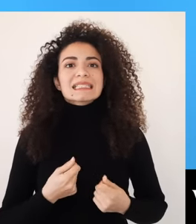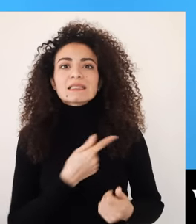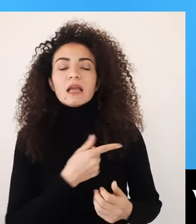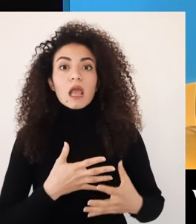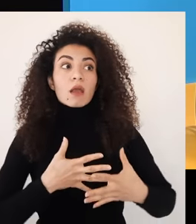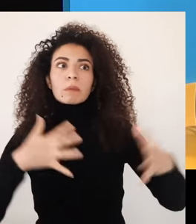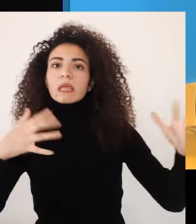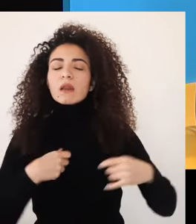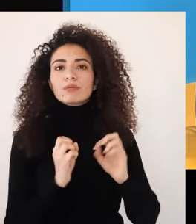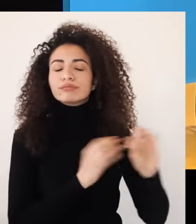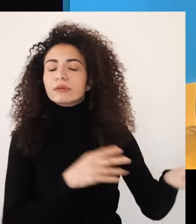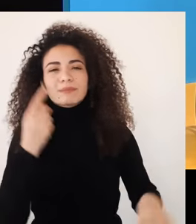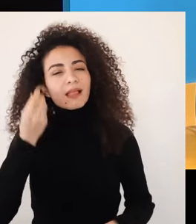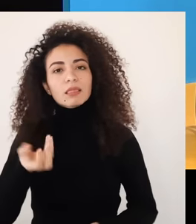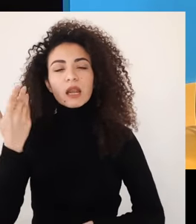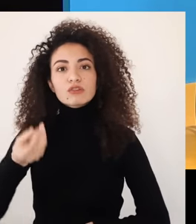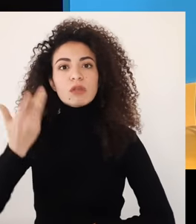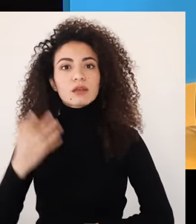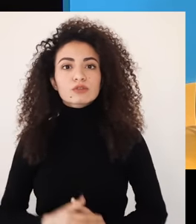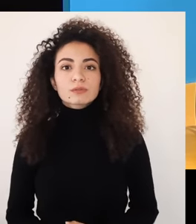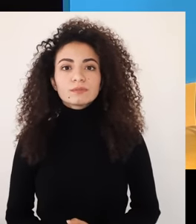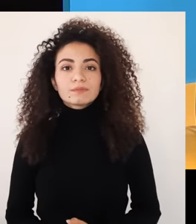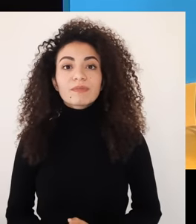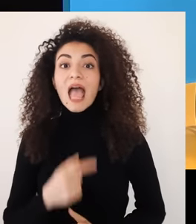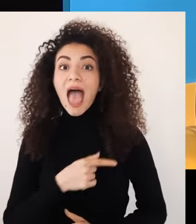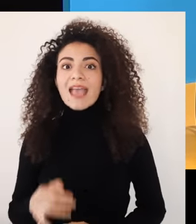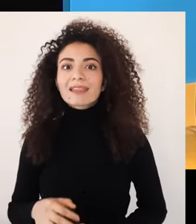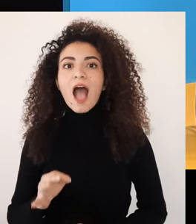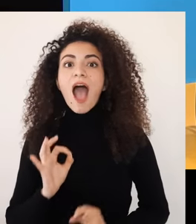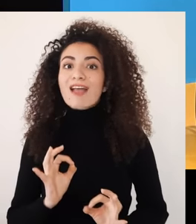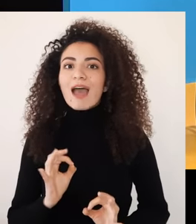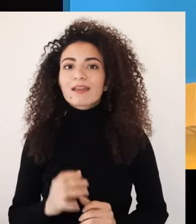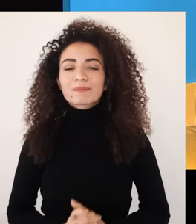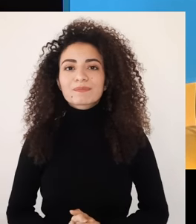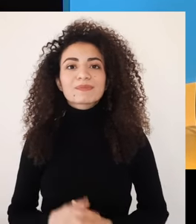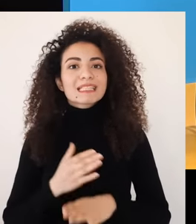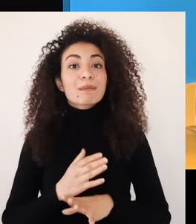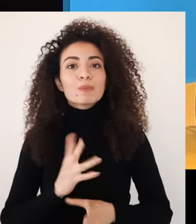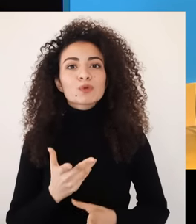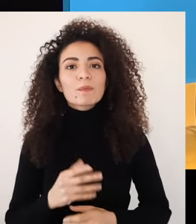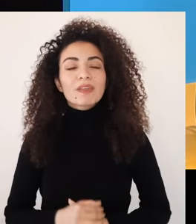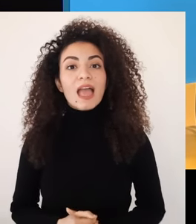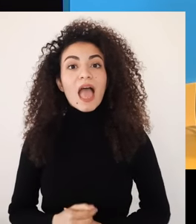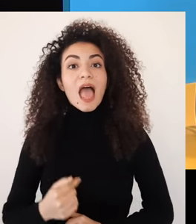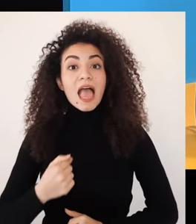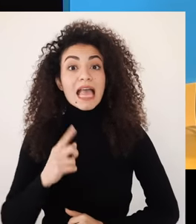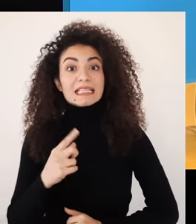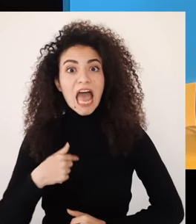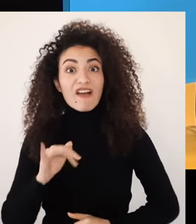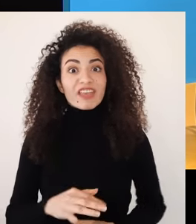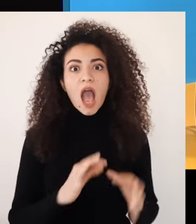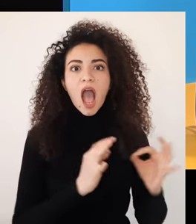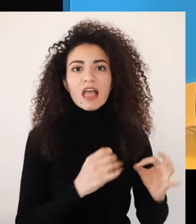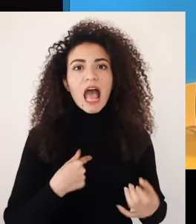الاستجابة وبهالإطار بتقول الناشطة وبالكاتب الأمريكية جوانا ميسي من بين كل المخاطر يمنواجها من تغيير مناخ